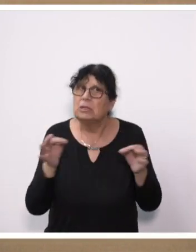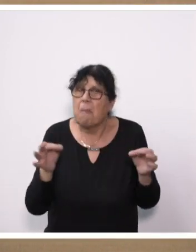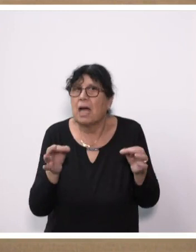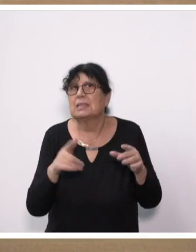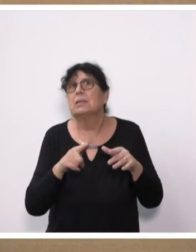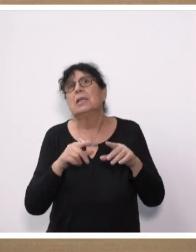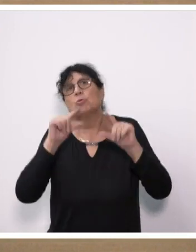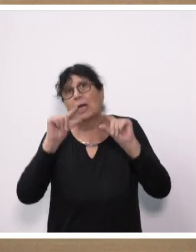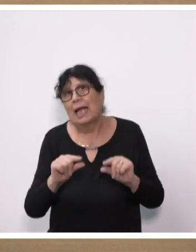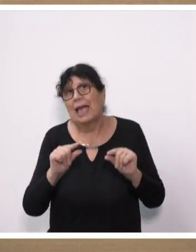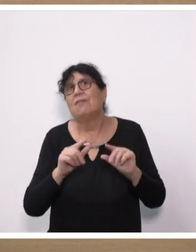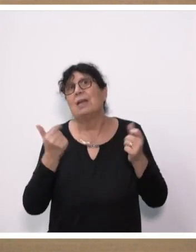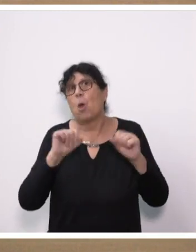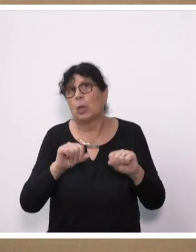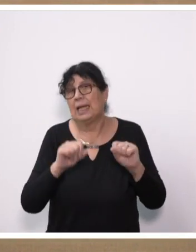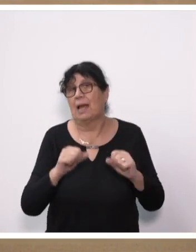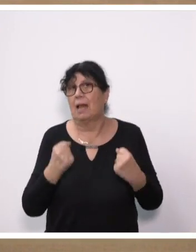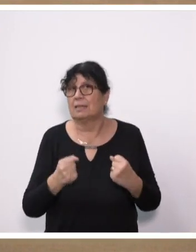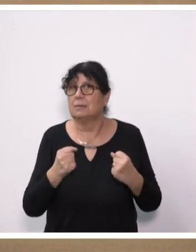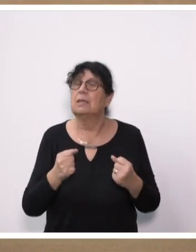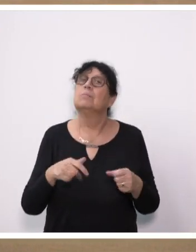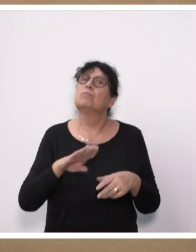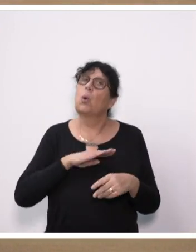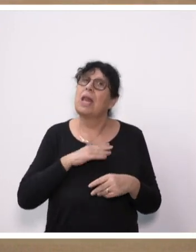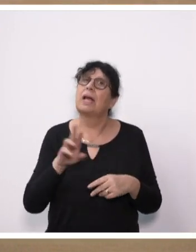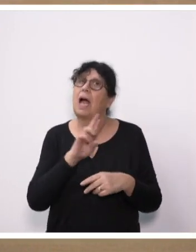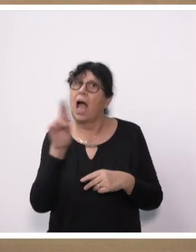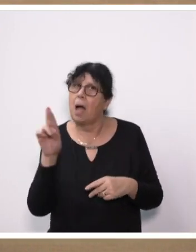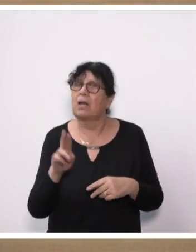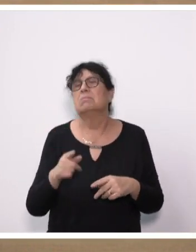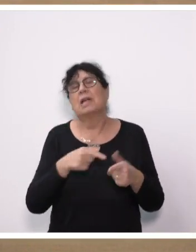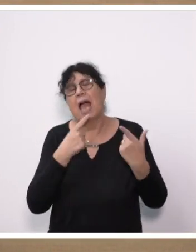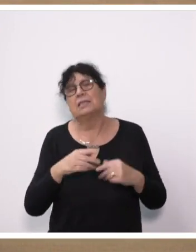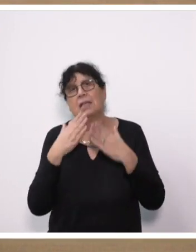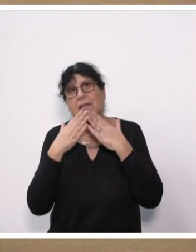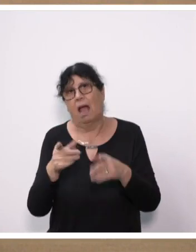schließe ich mich meinem Kollegen Maximilian Raber an. Ein herzliches Dankeschön an alle Beteiligten.